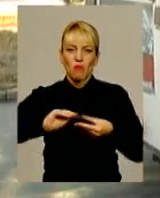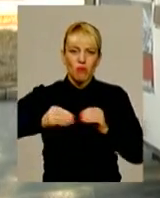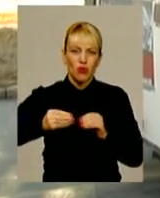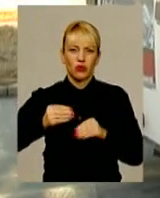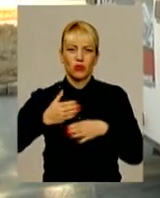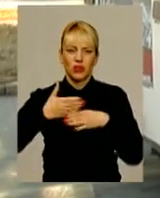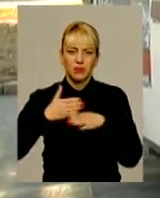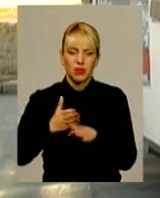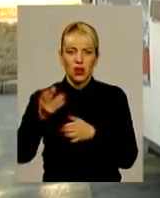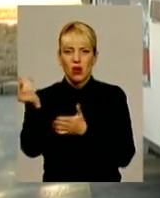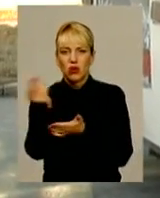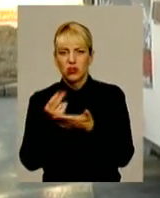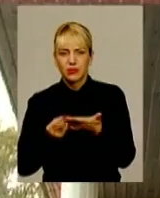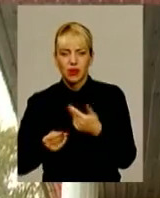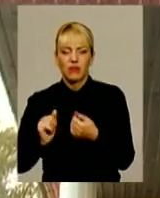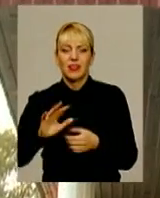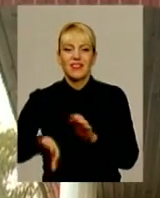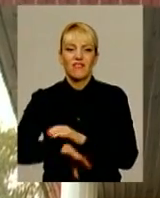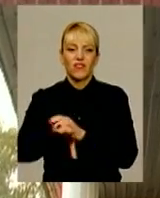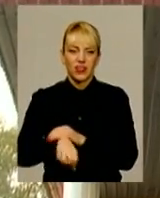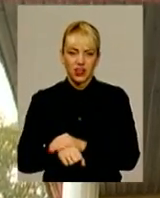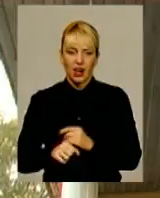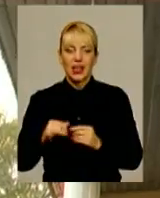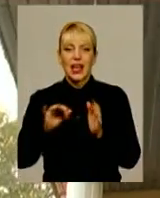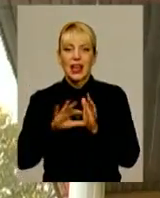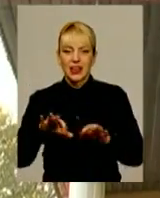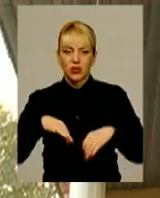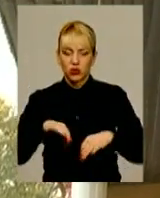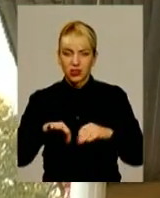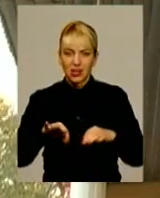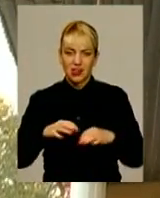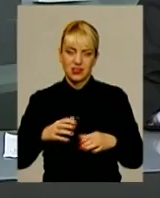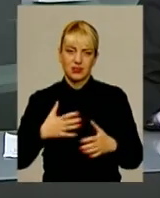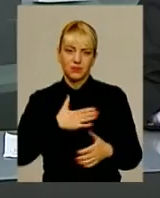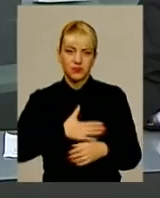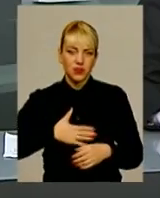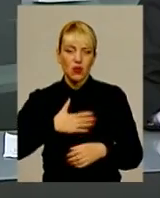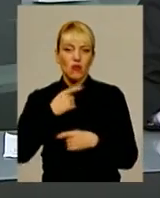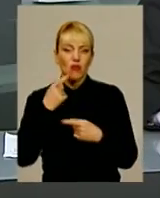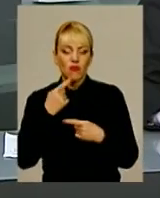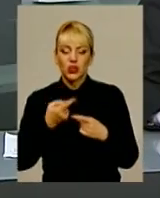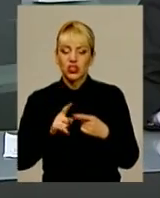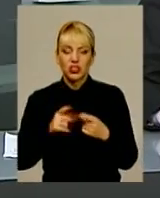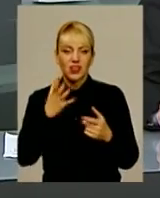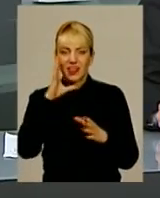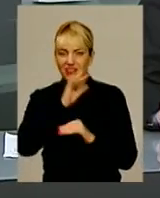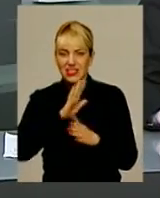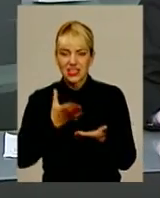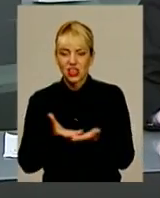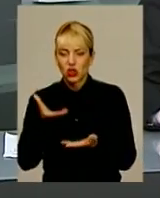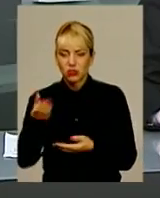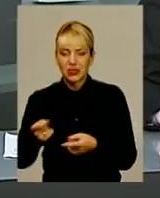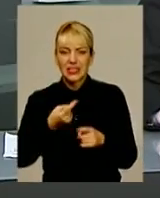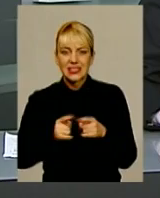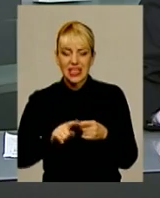розмалювати, а деякі взагалі вкрасти. В електротрансі бідкаються, мовляв, ще за ціни встигли розрахуватися, як потрібно вже